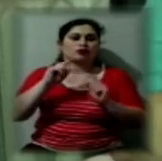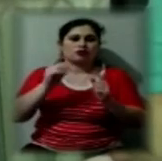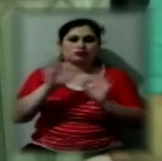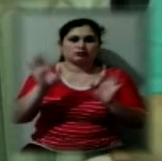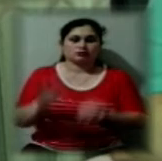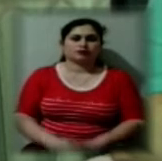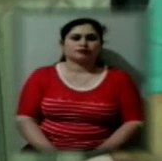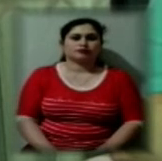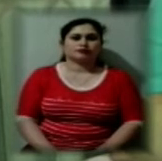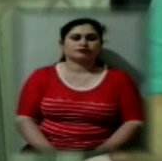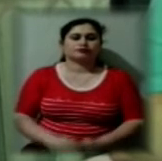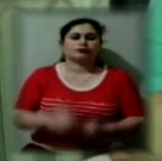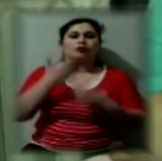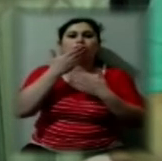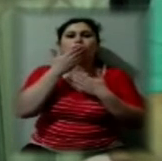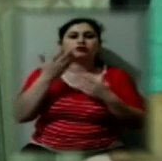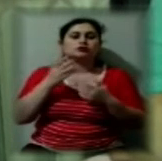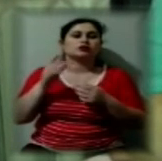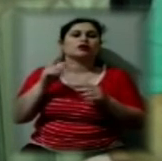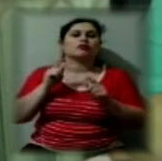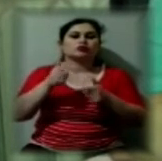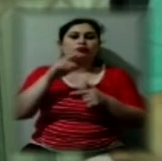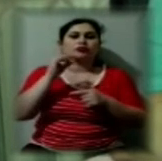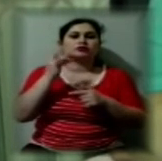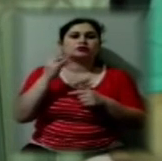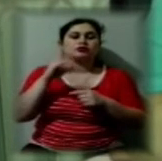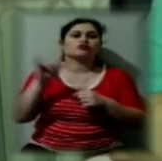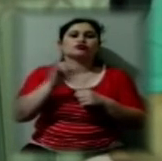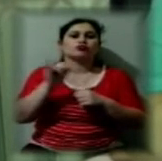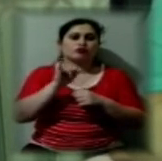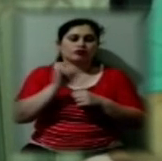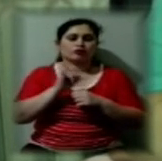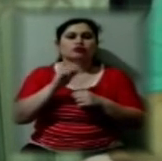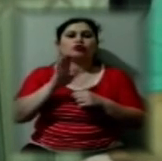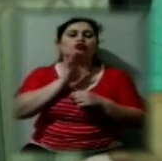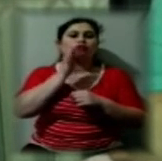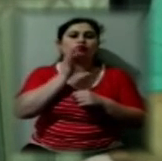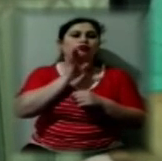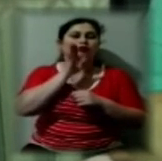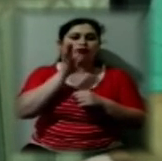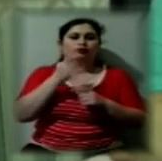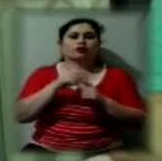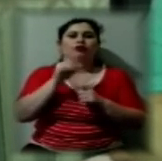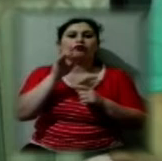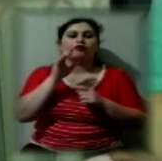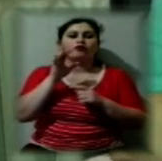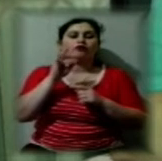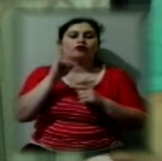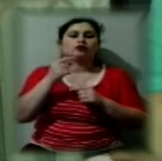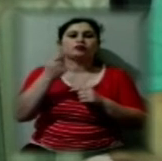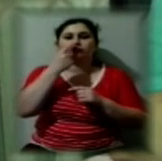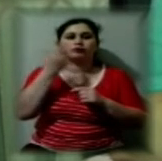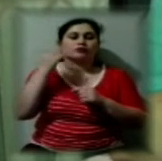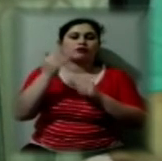Останні пацієнти потрапили до нас в суботу, вранці. Вони передодні ввечері